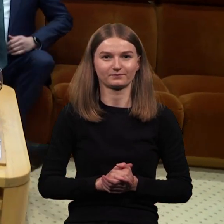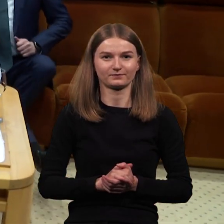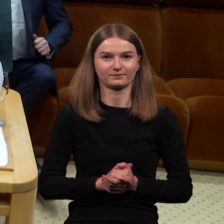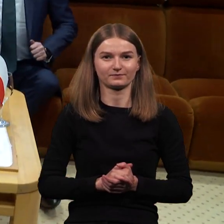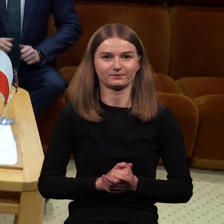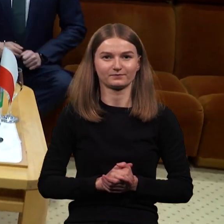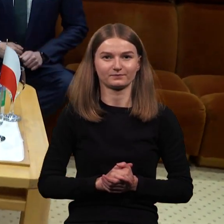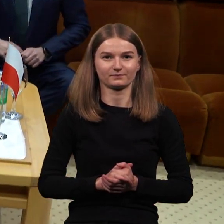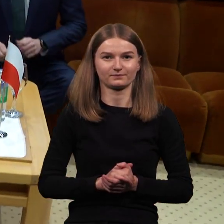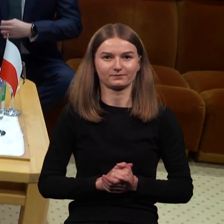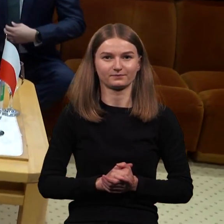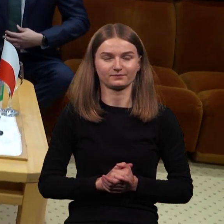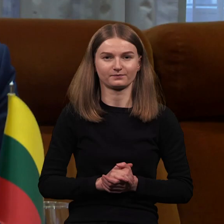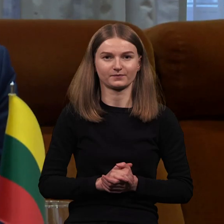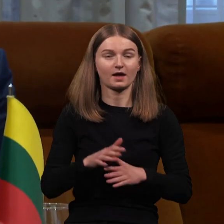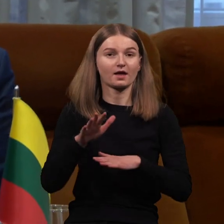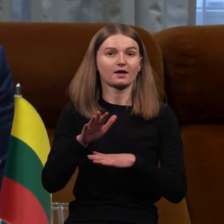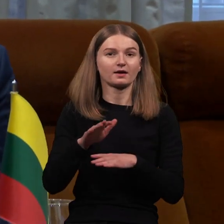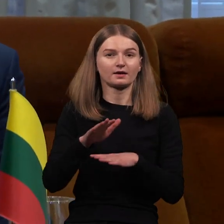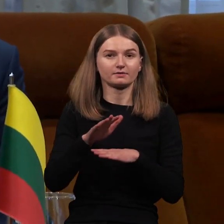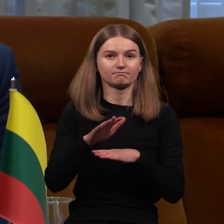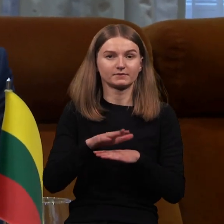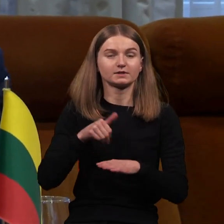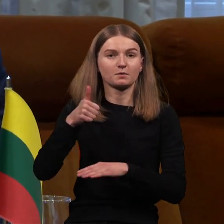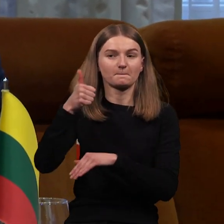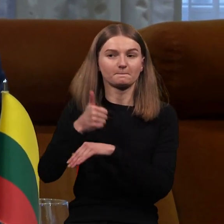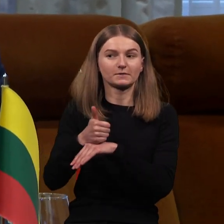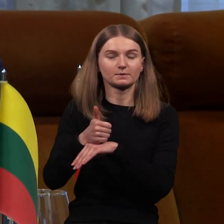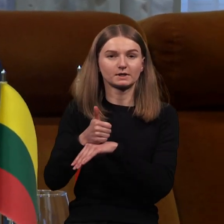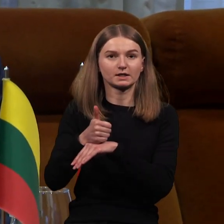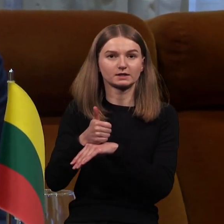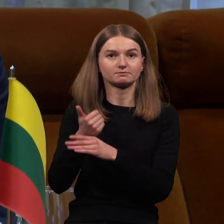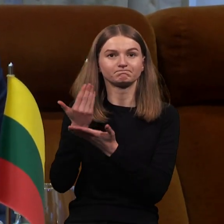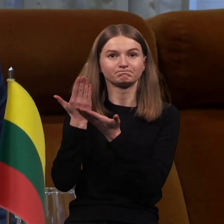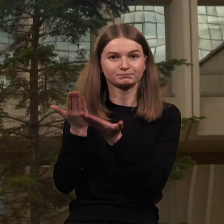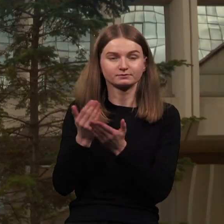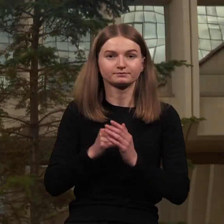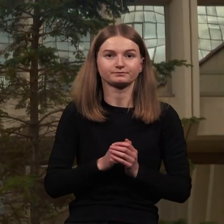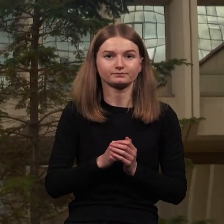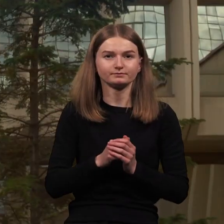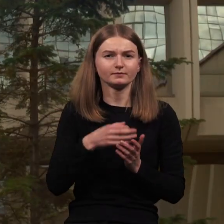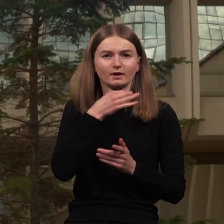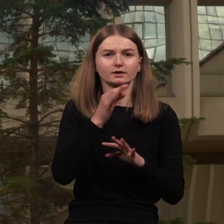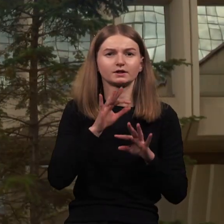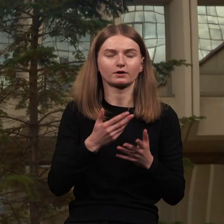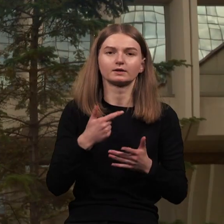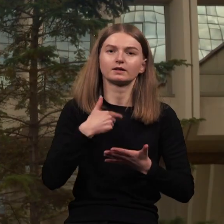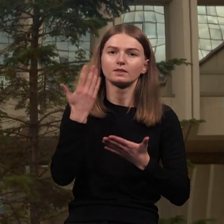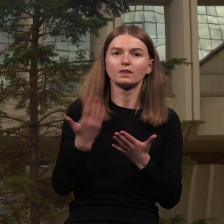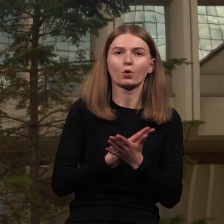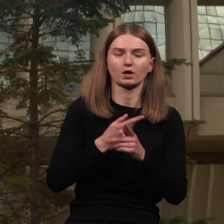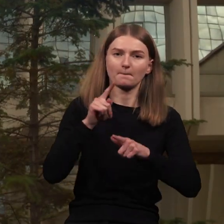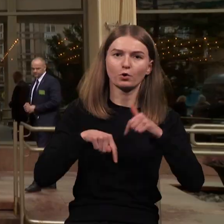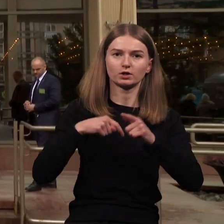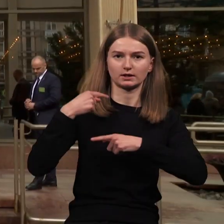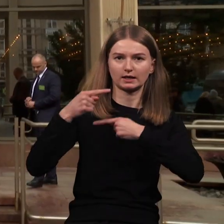Kreipdamas į Seimo pirmininkę, Lenkijos Seimo maršalką teigė, kad jie yra nauja politikų karta tiek Europoje, tiek savo